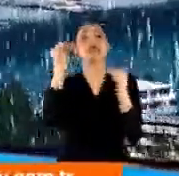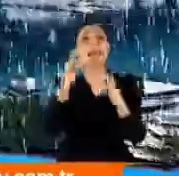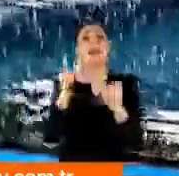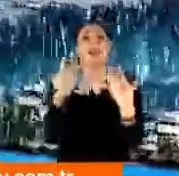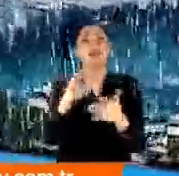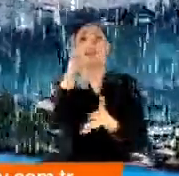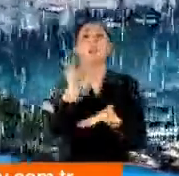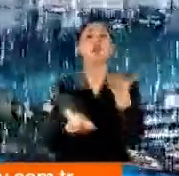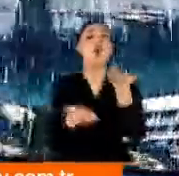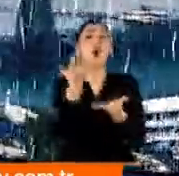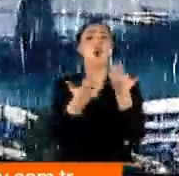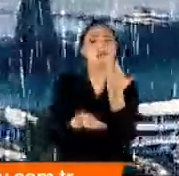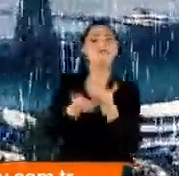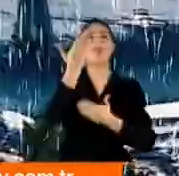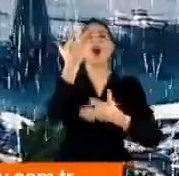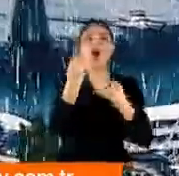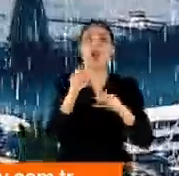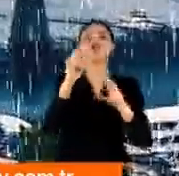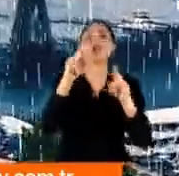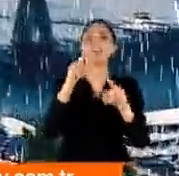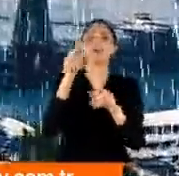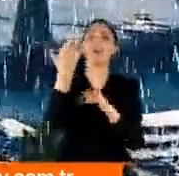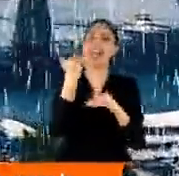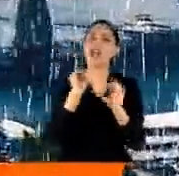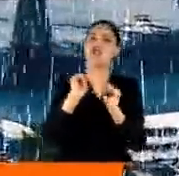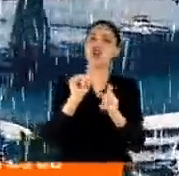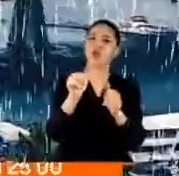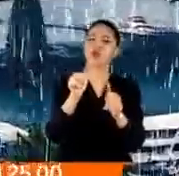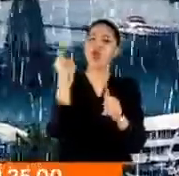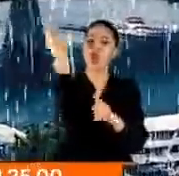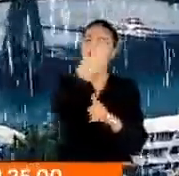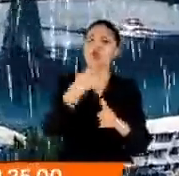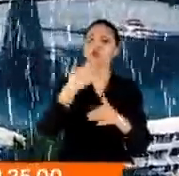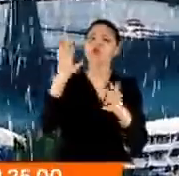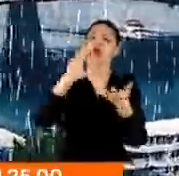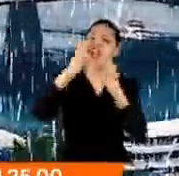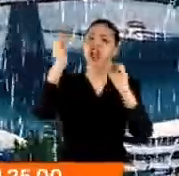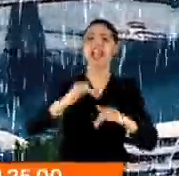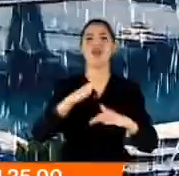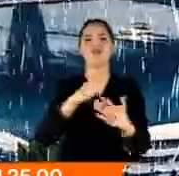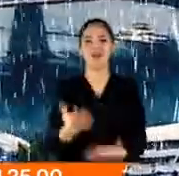bu oran daha da yükselecek gibi görünüyor ilerleyen günlerde. Çünkü kar kapıda.